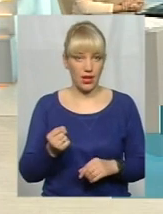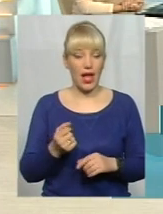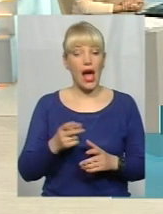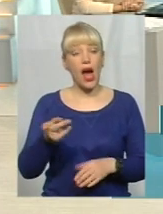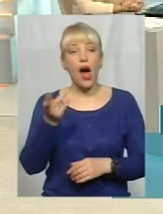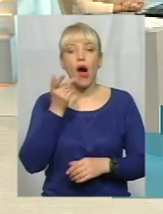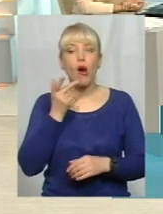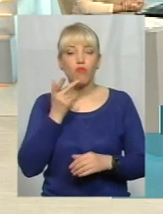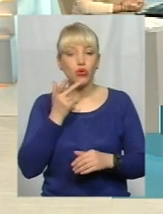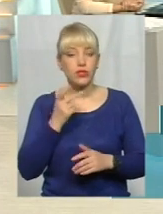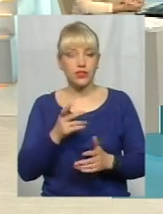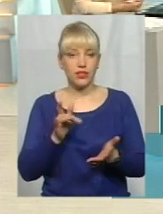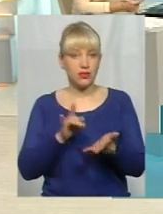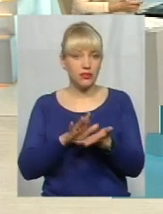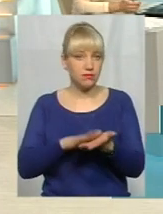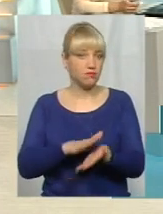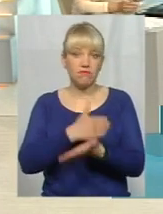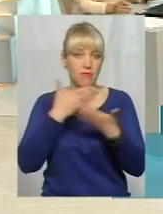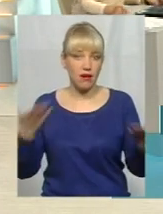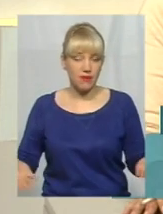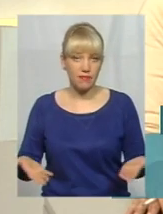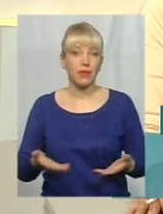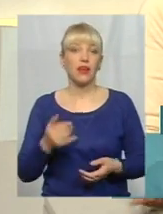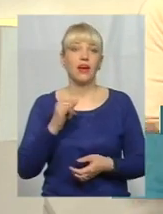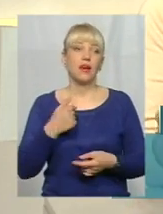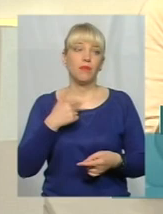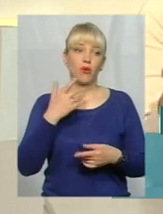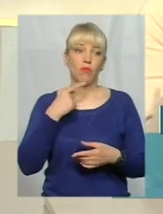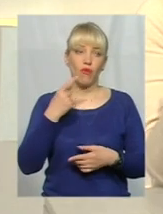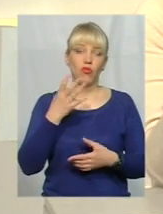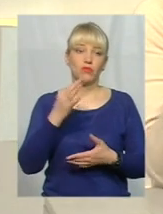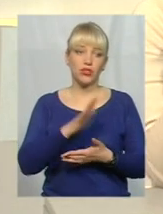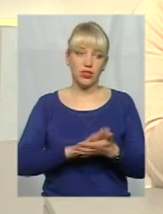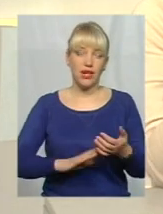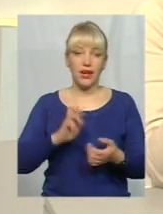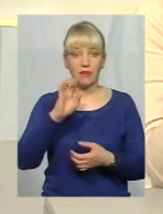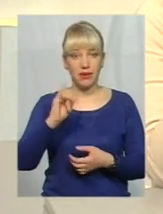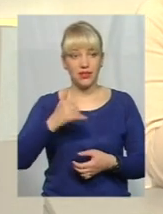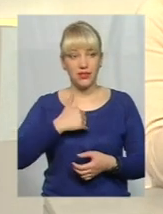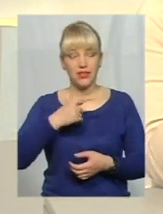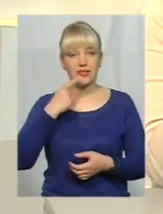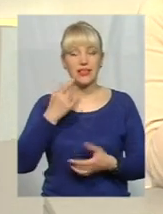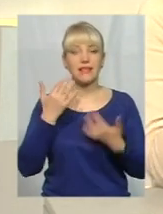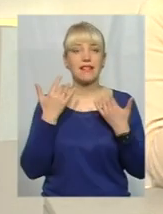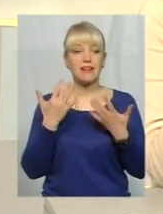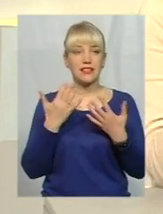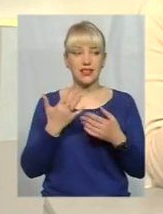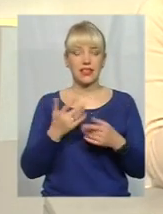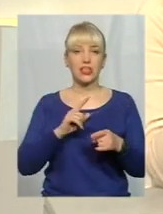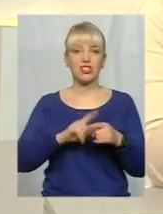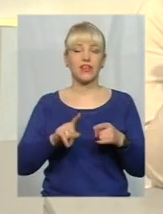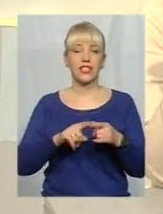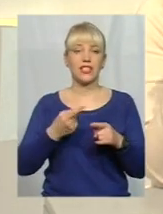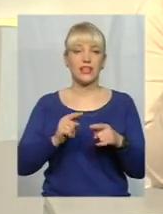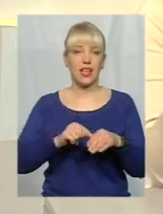тварин в місті поки що немає. Пане Володислав, про це ми поговоримо ще трохи далі, але хотіла б просто зазначити, наскільки швидка оця